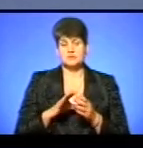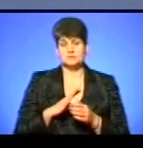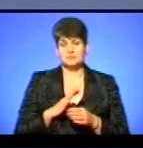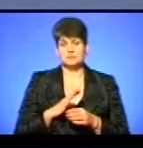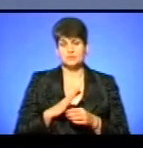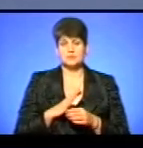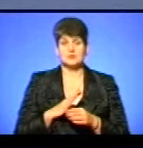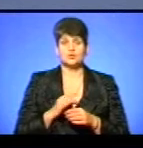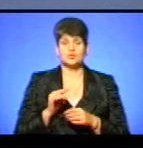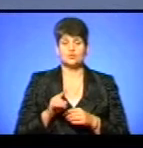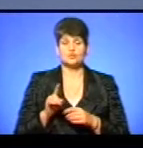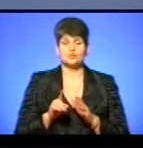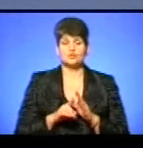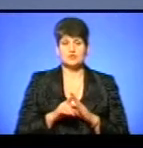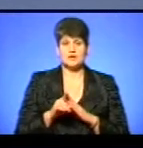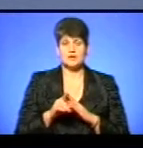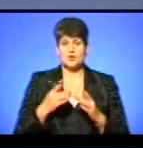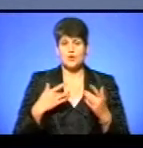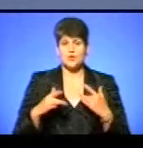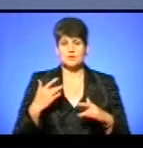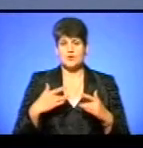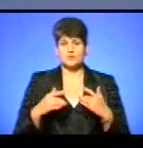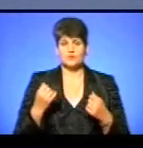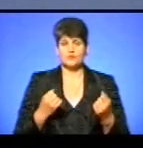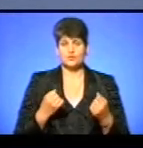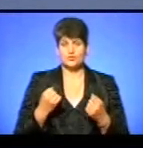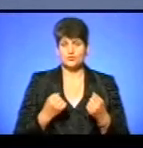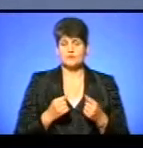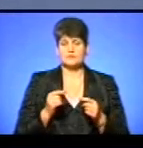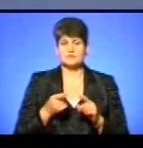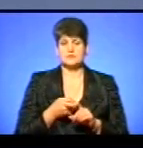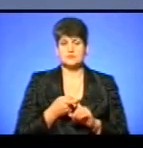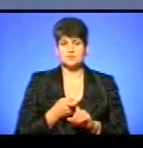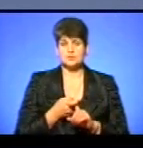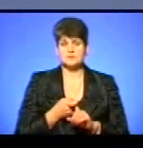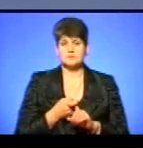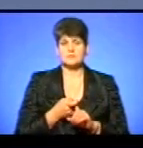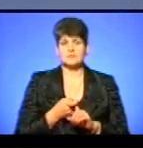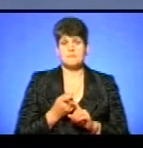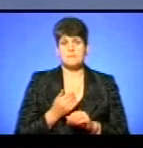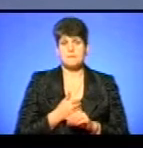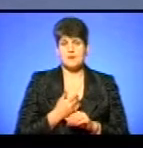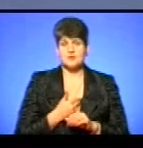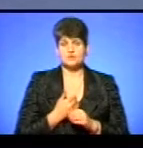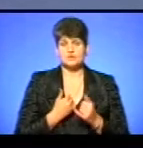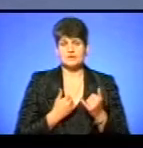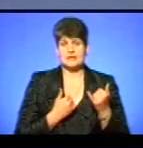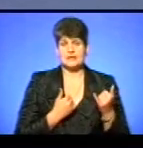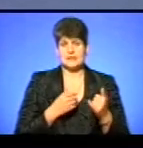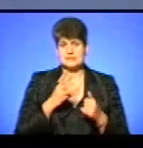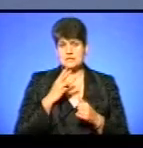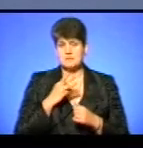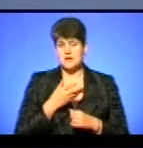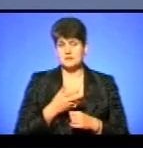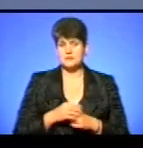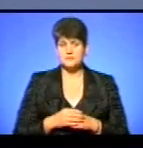почали розраховуватися водії через невідповідність бажаної для них заробітної плати.